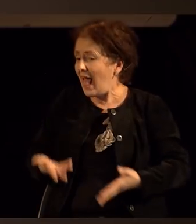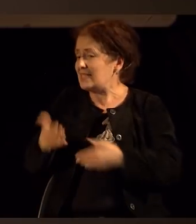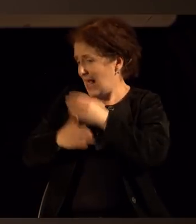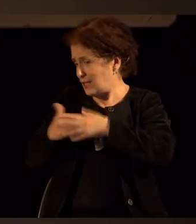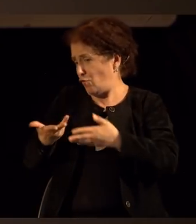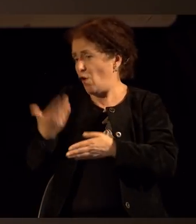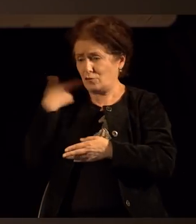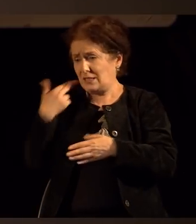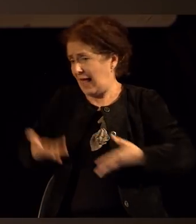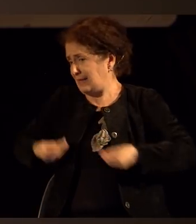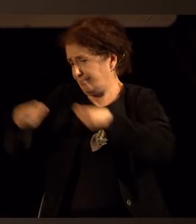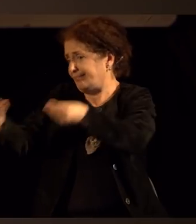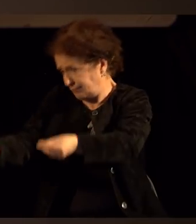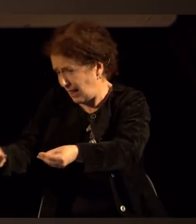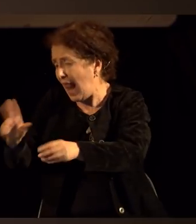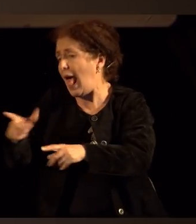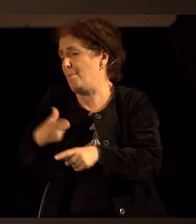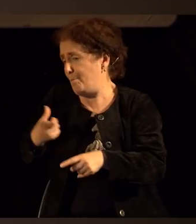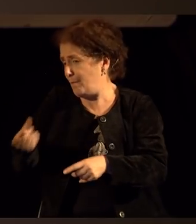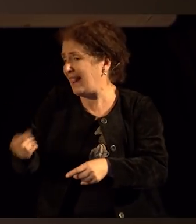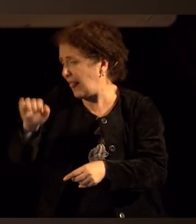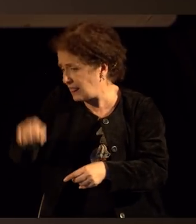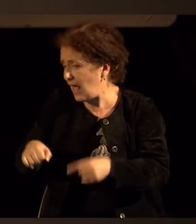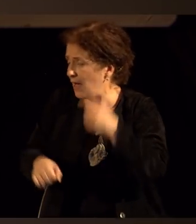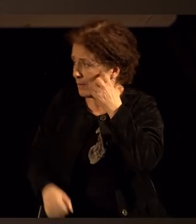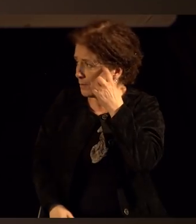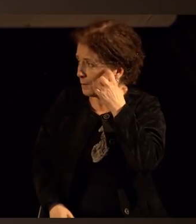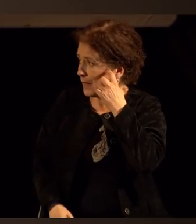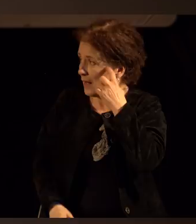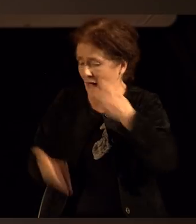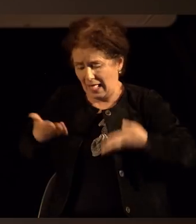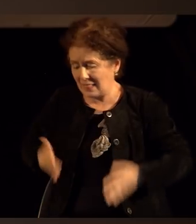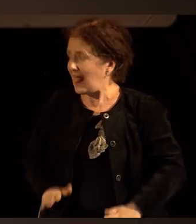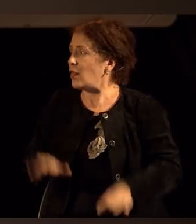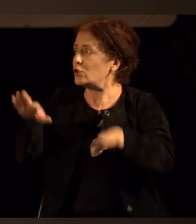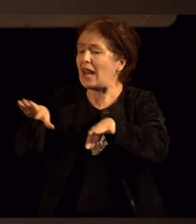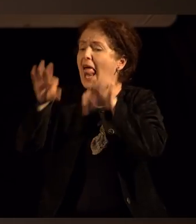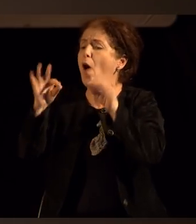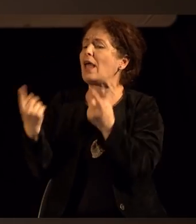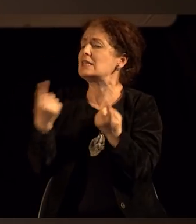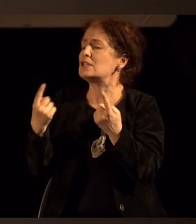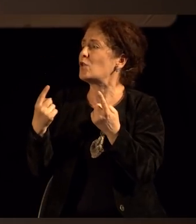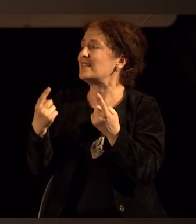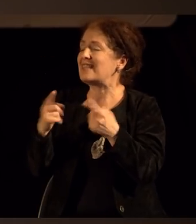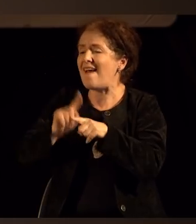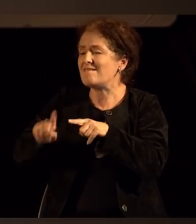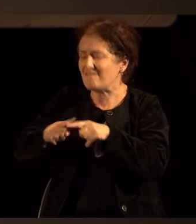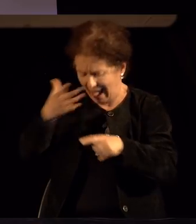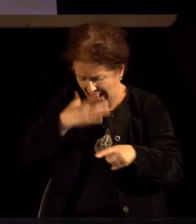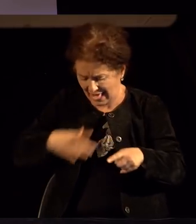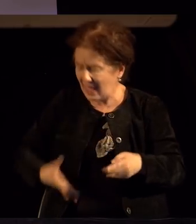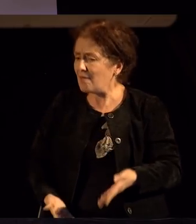Меѓутоа има и друга страна. А тоа е дека самото тело се наоѓе во состоија на недостаток.